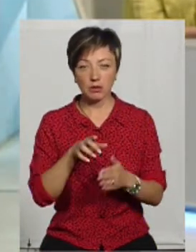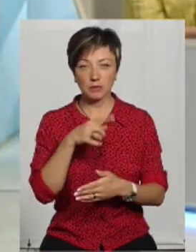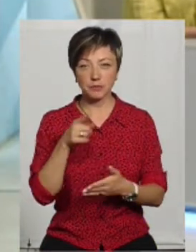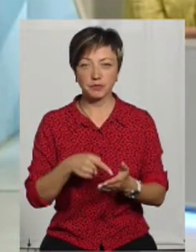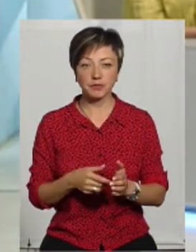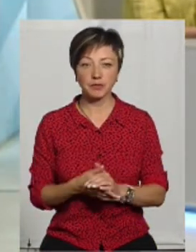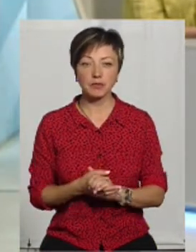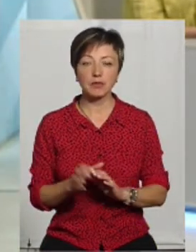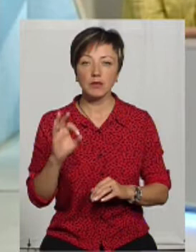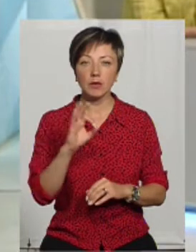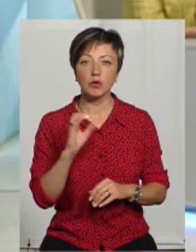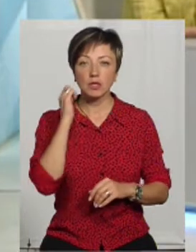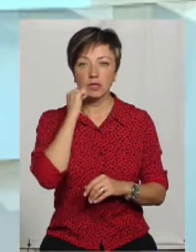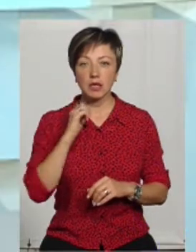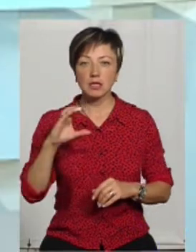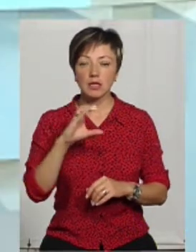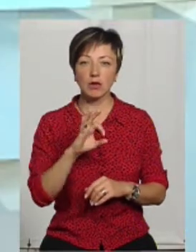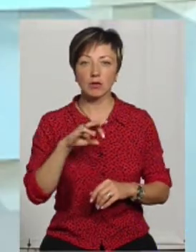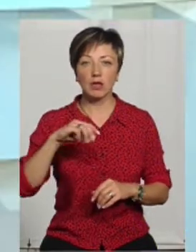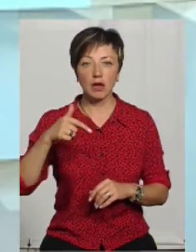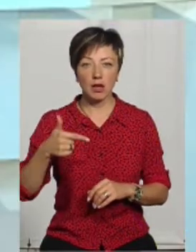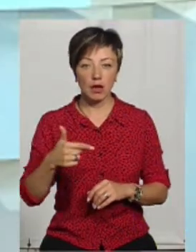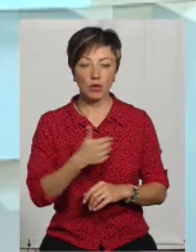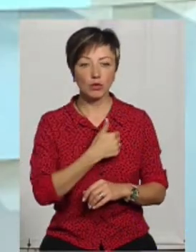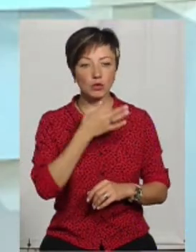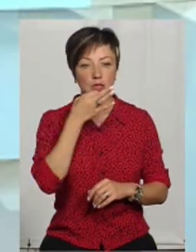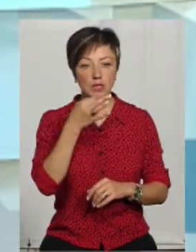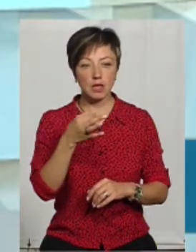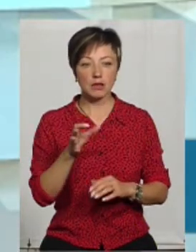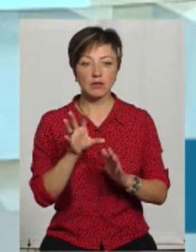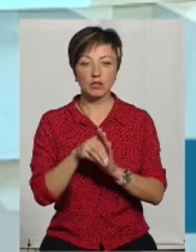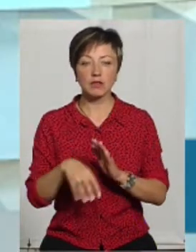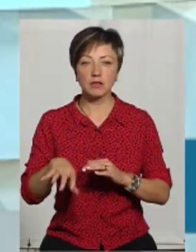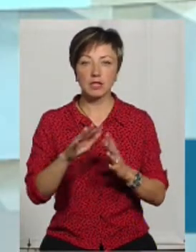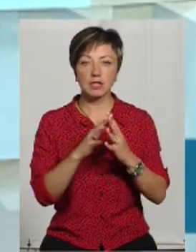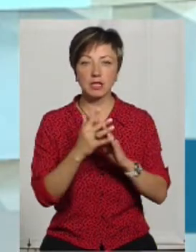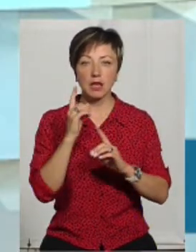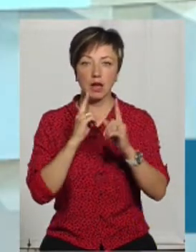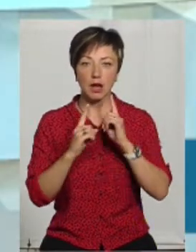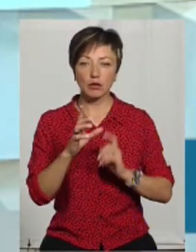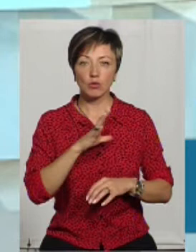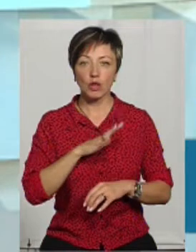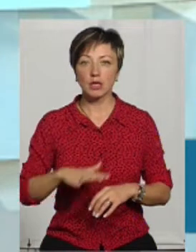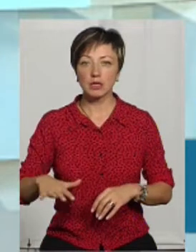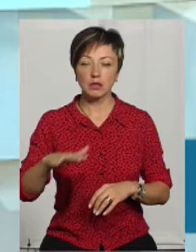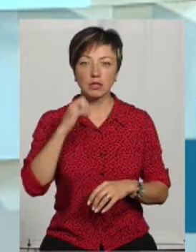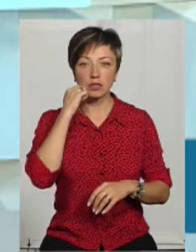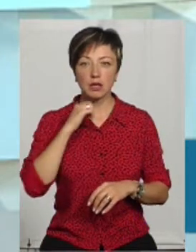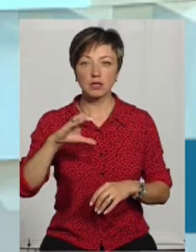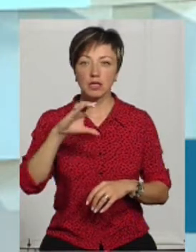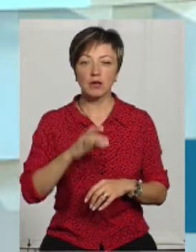Стосовно Старосинявської об'єднані громади, хочу сказати, що до неї війшли всі сільські ради, які були на території